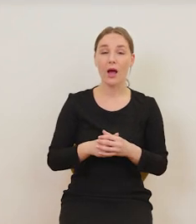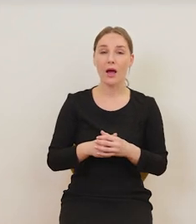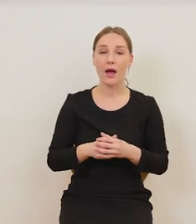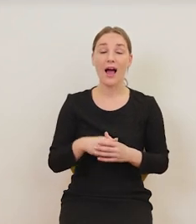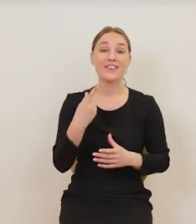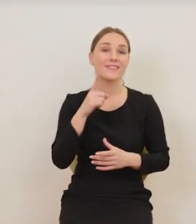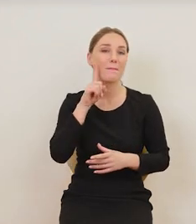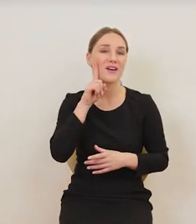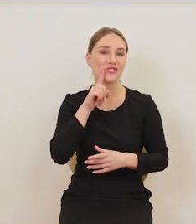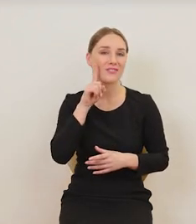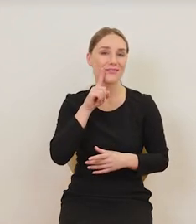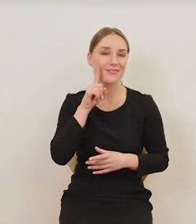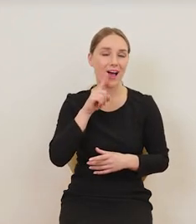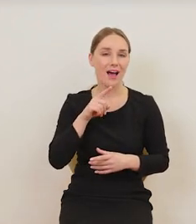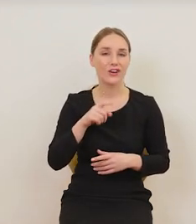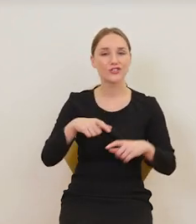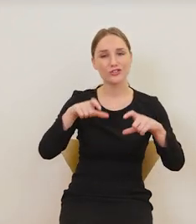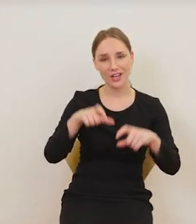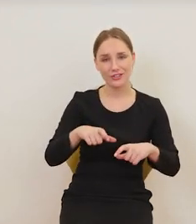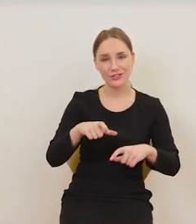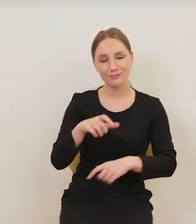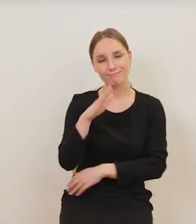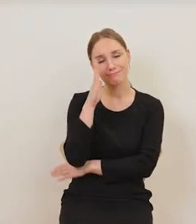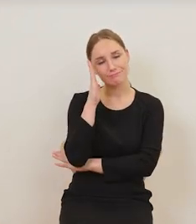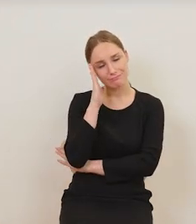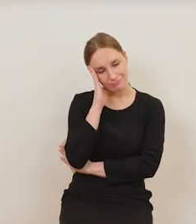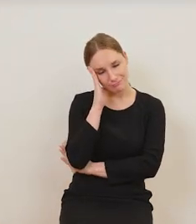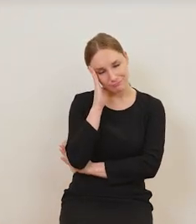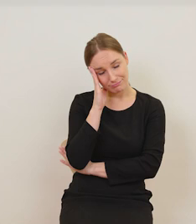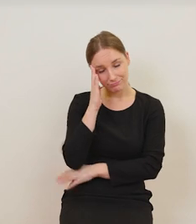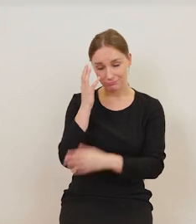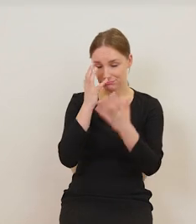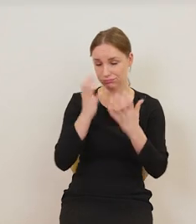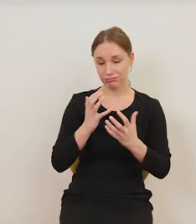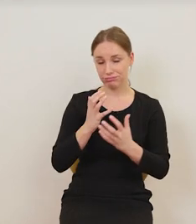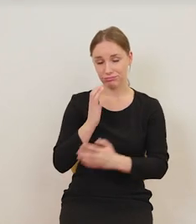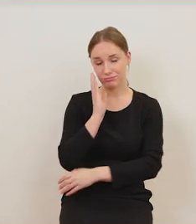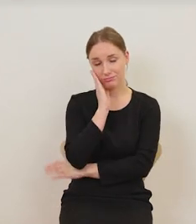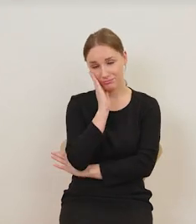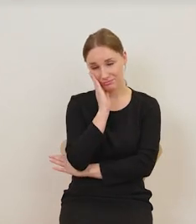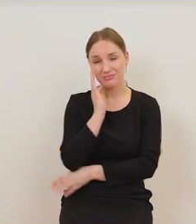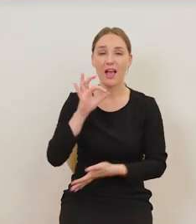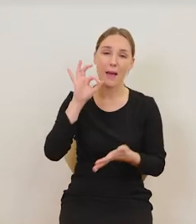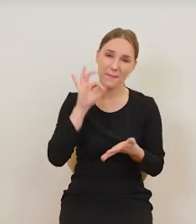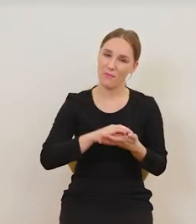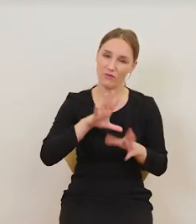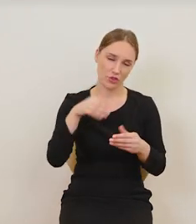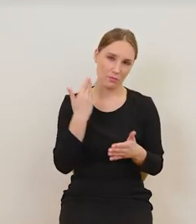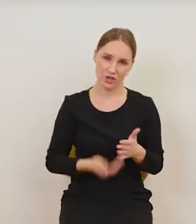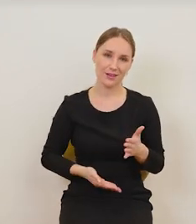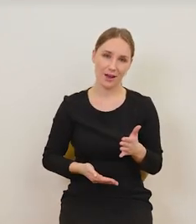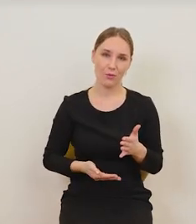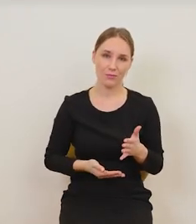z tych mężczyzn siedzi podparty, z rozpaczą na twarzy. Zapewne przegrał wszystko,